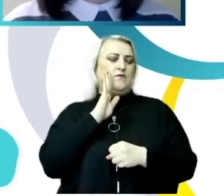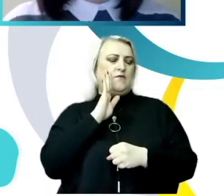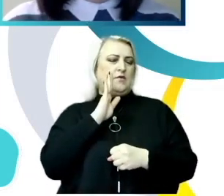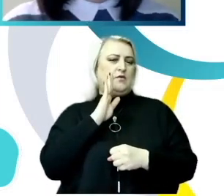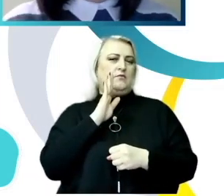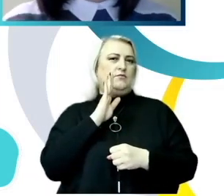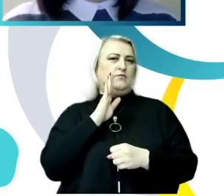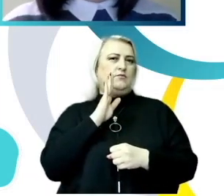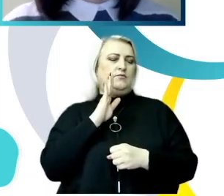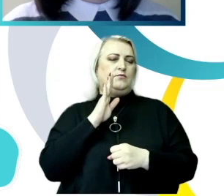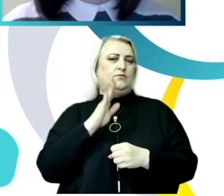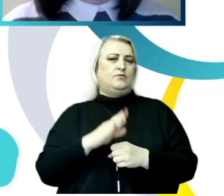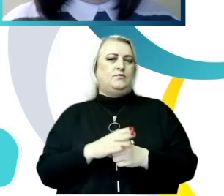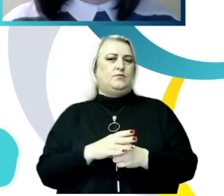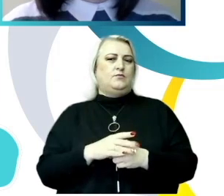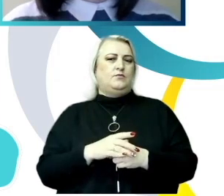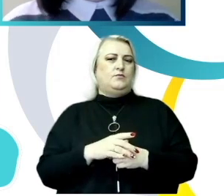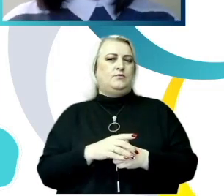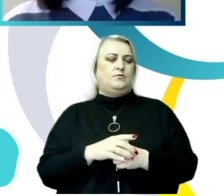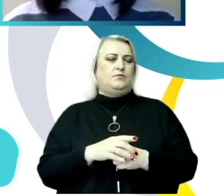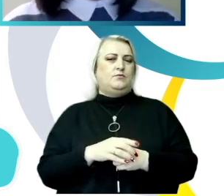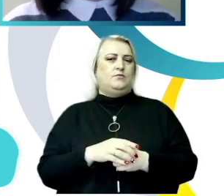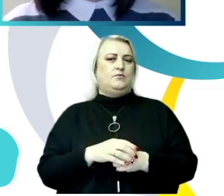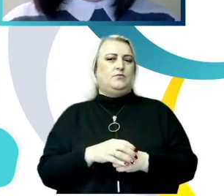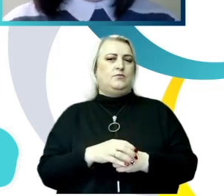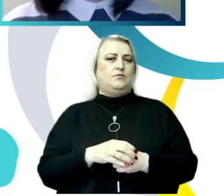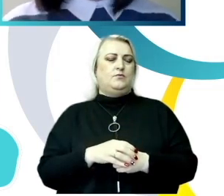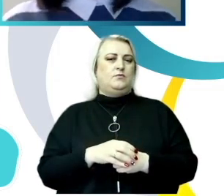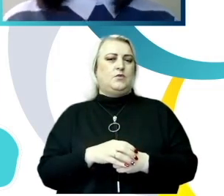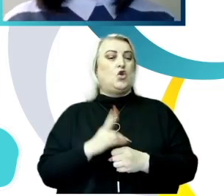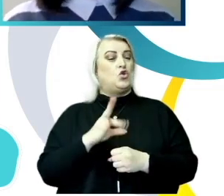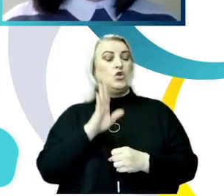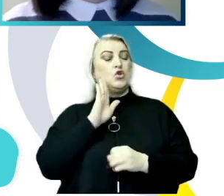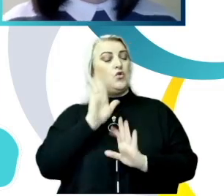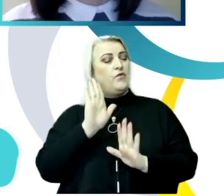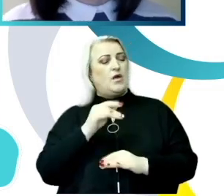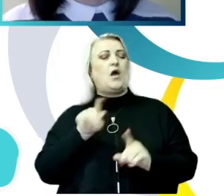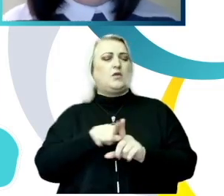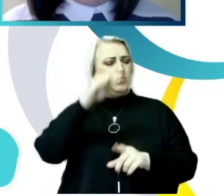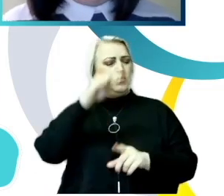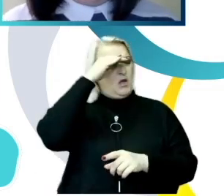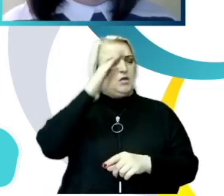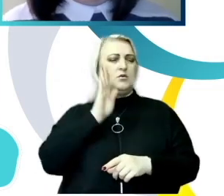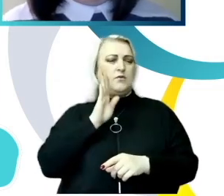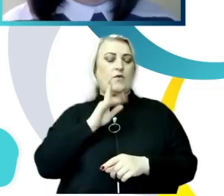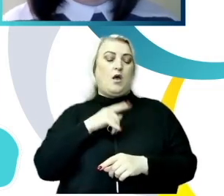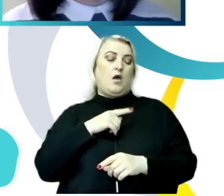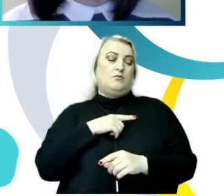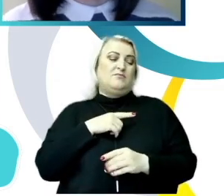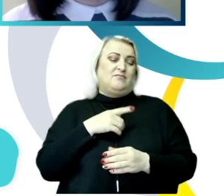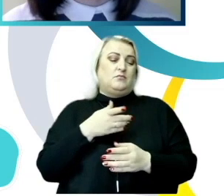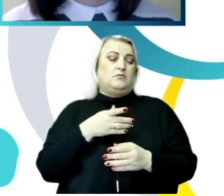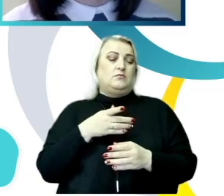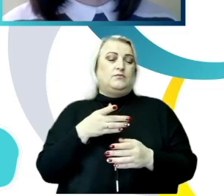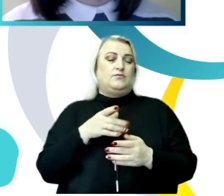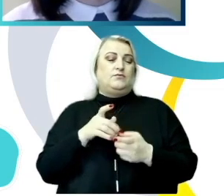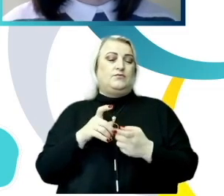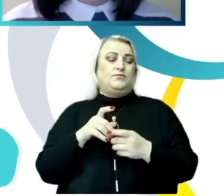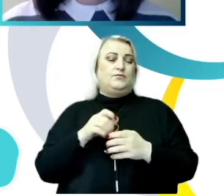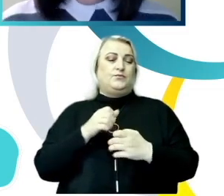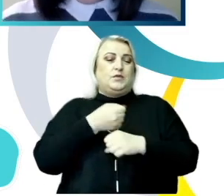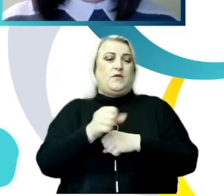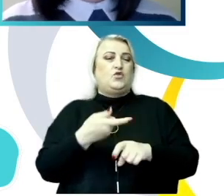această situație este caracteristică și băieților, deci, îi determină să nu vorbească despre situațiile în care au